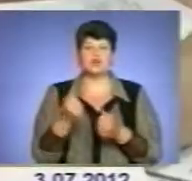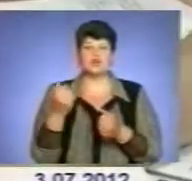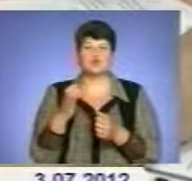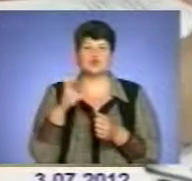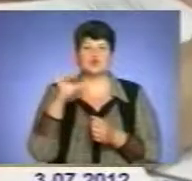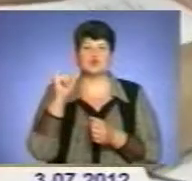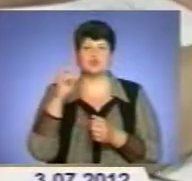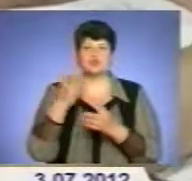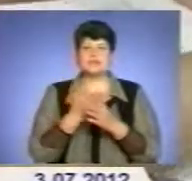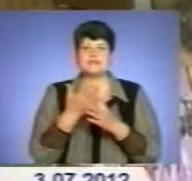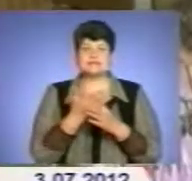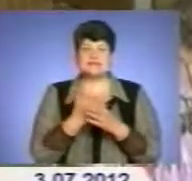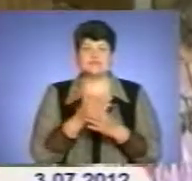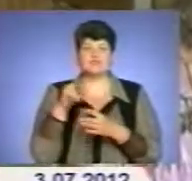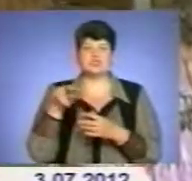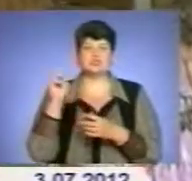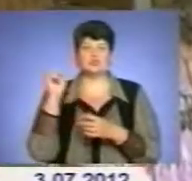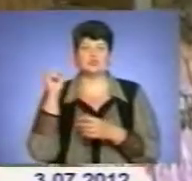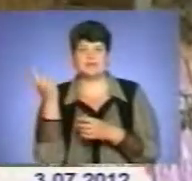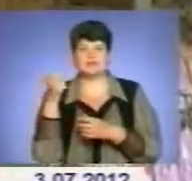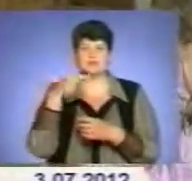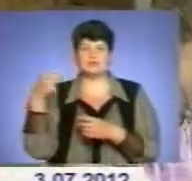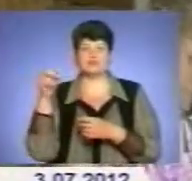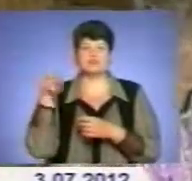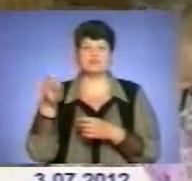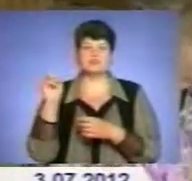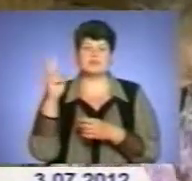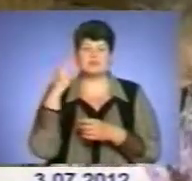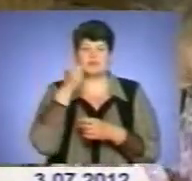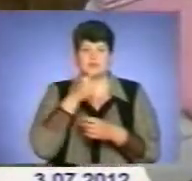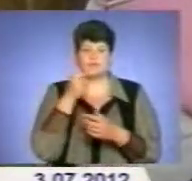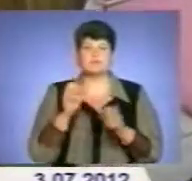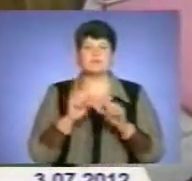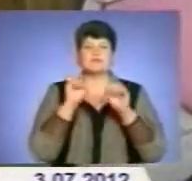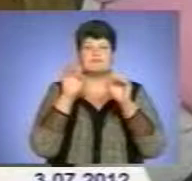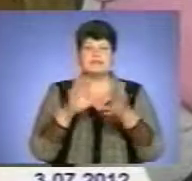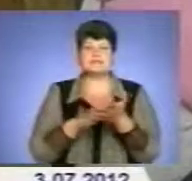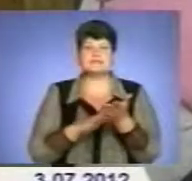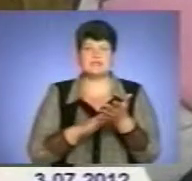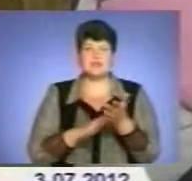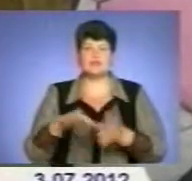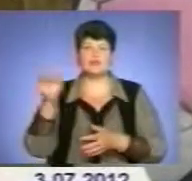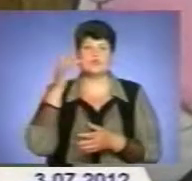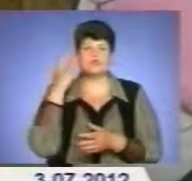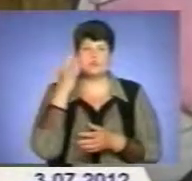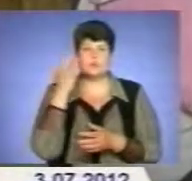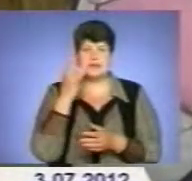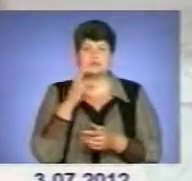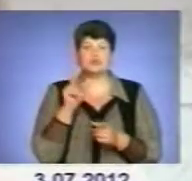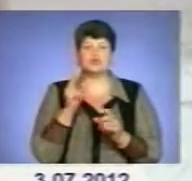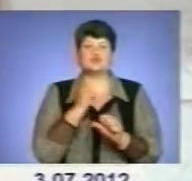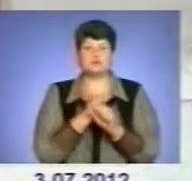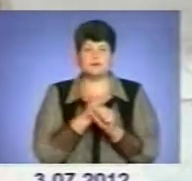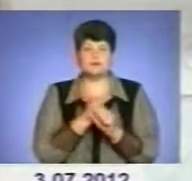-2012 років. Подавали заяви у відділеннях соціального захисту населення. Ті, хто зробив це, зізнаються, часу на